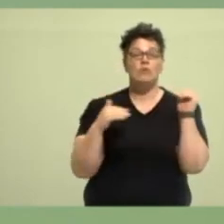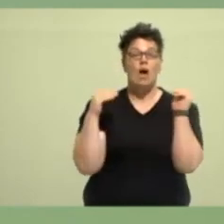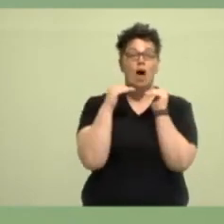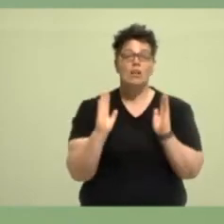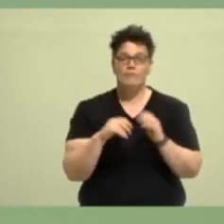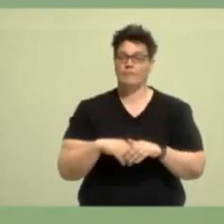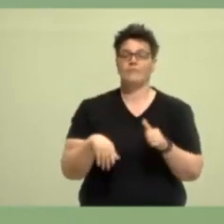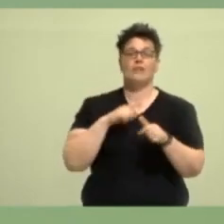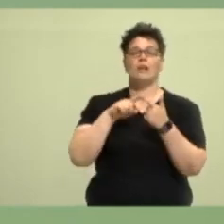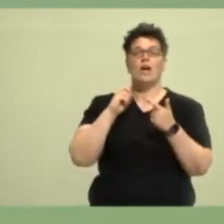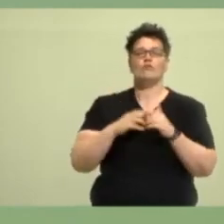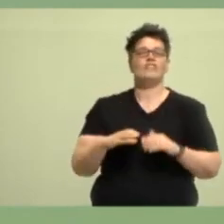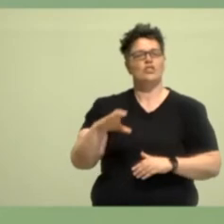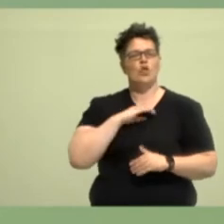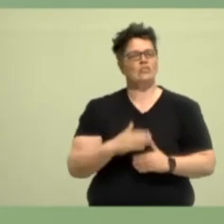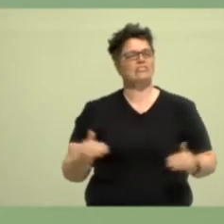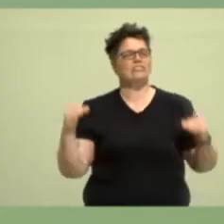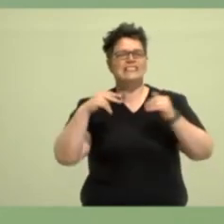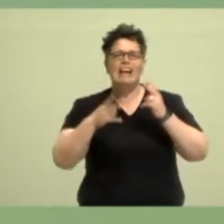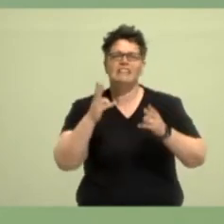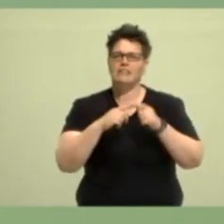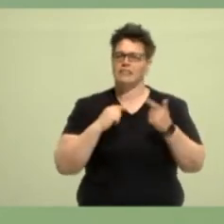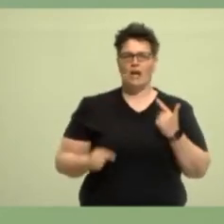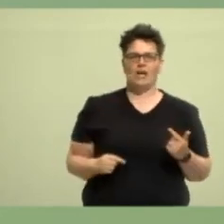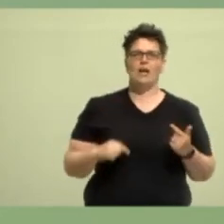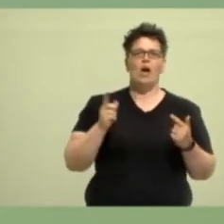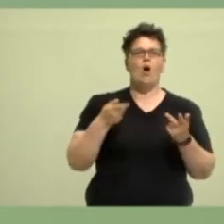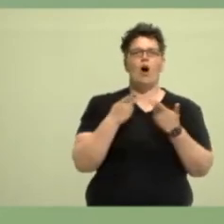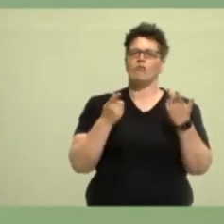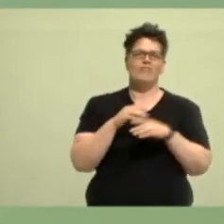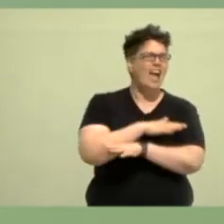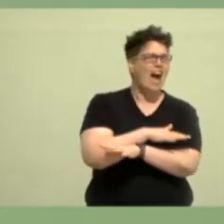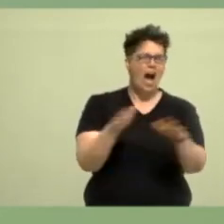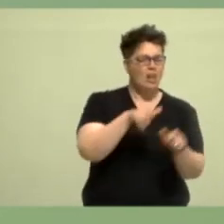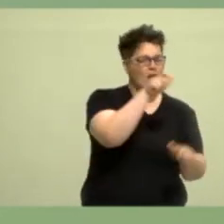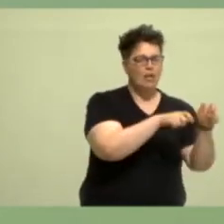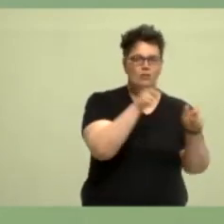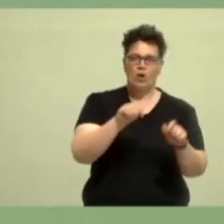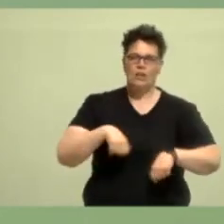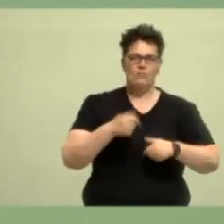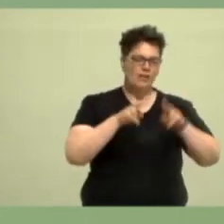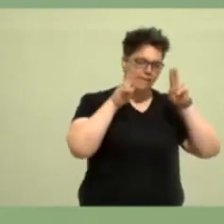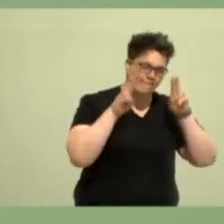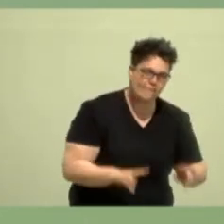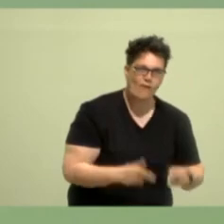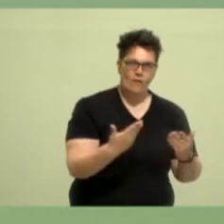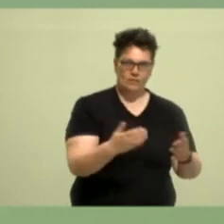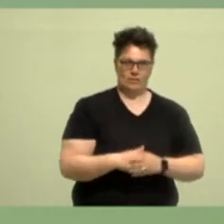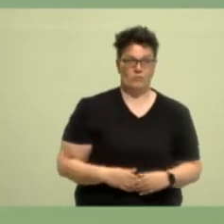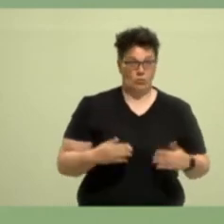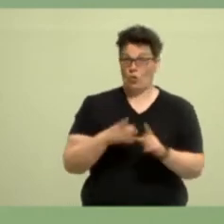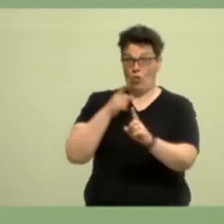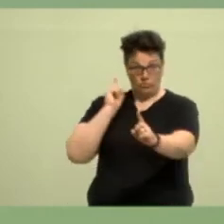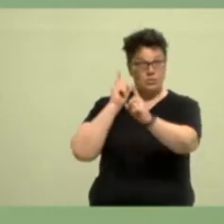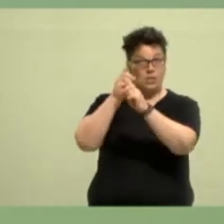Chancengerechtigkeit, das Ziel lautet ein Leben in Würde für alle Menschen. Aber der Weg zu diesem Ziel, der